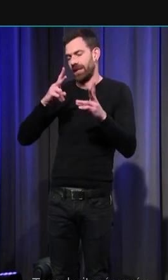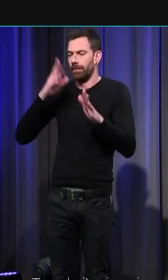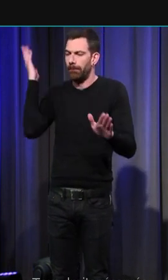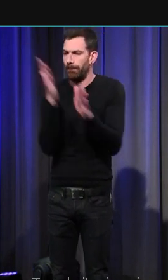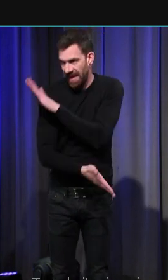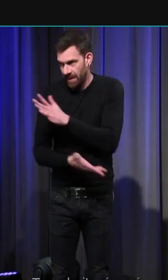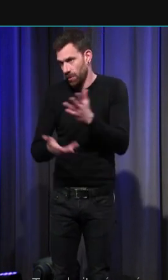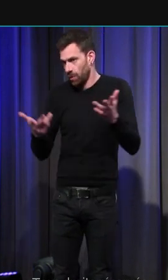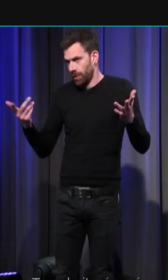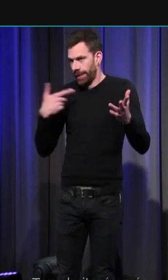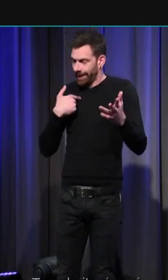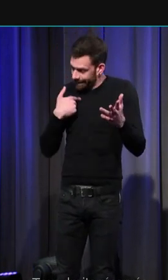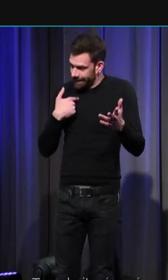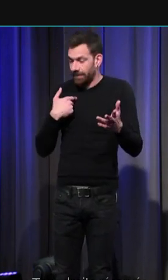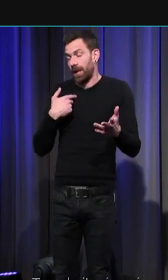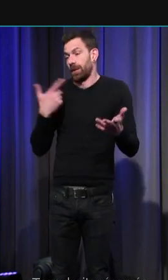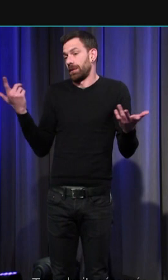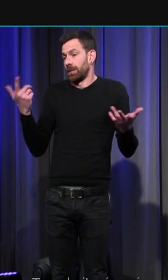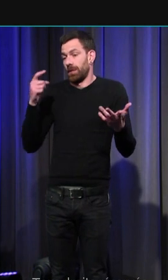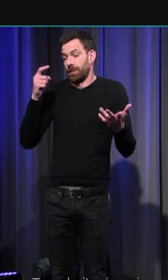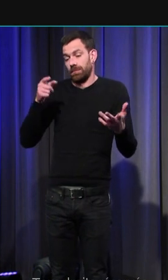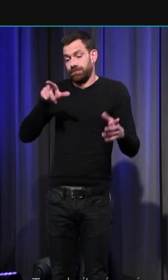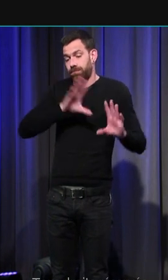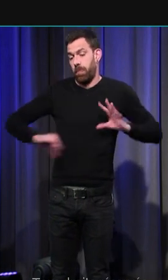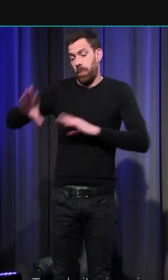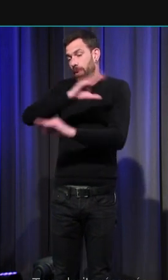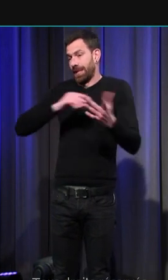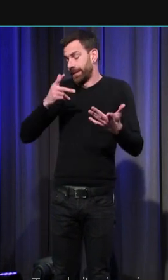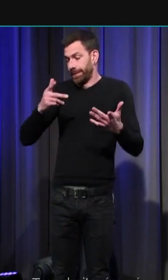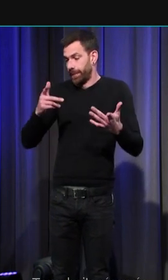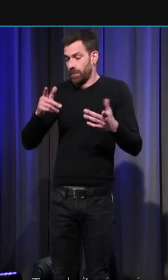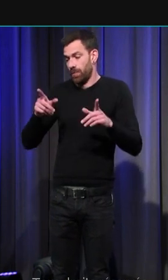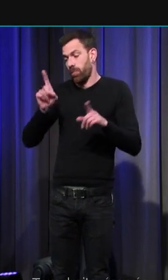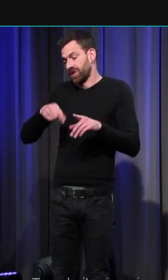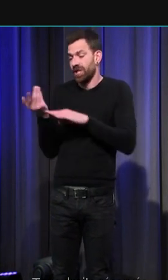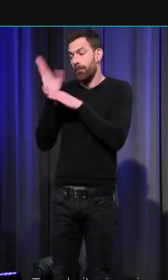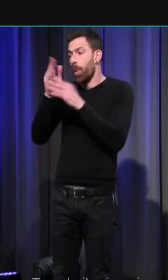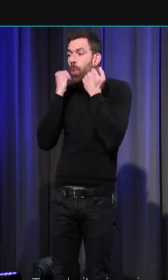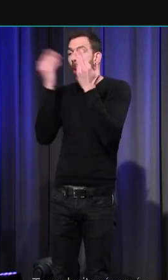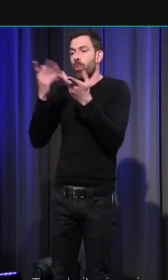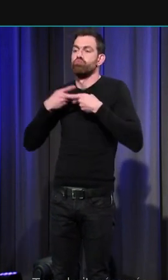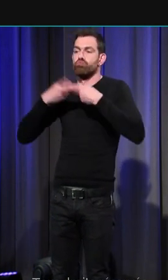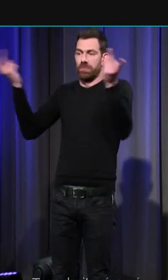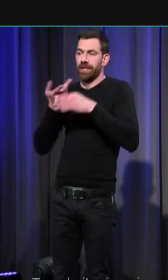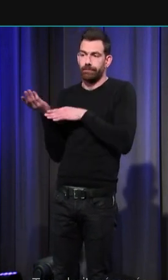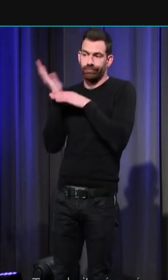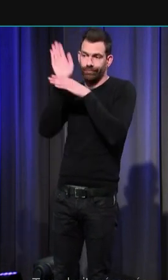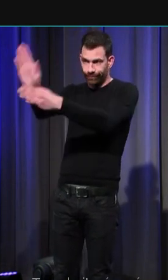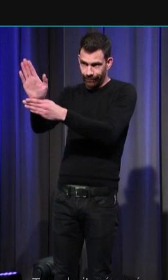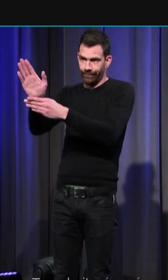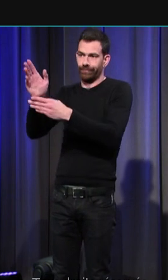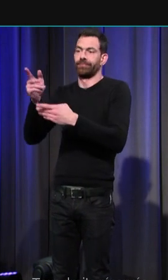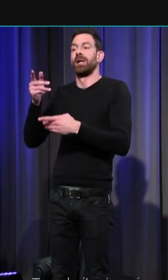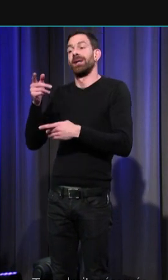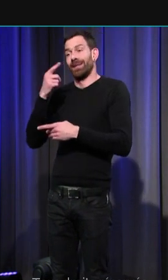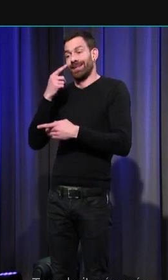d'un siège où l'acte de soumission manifesté par l'humiliation publique des représentants de la cité est la